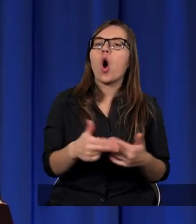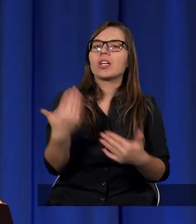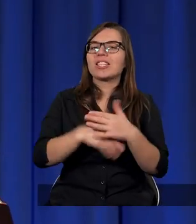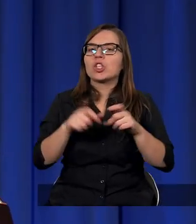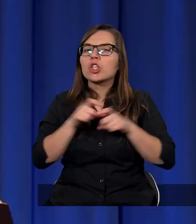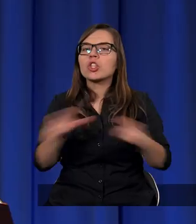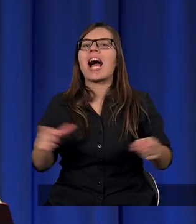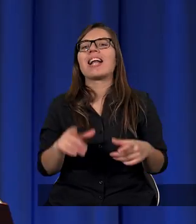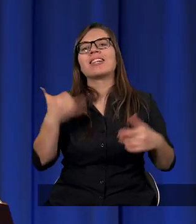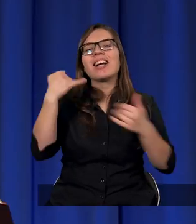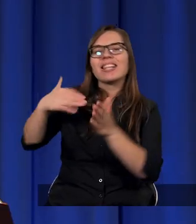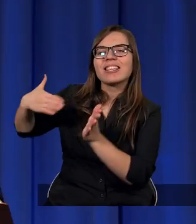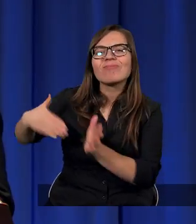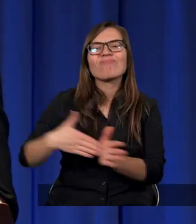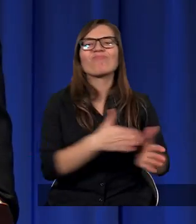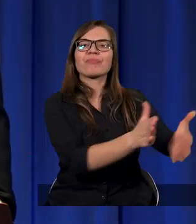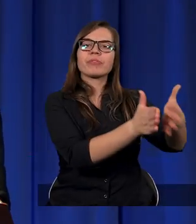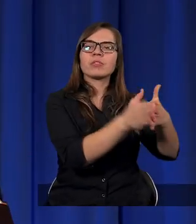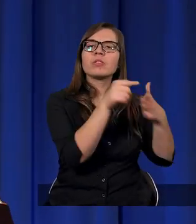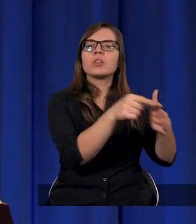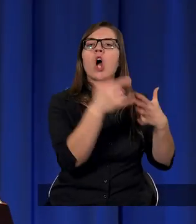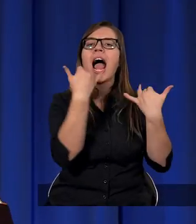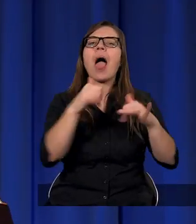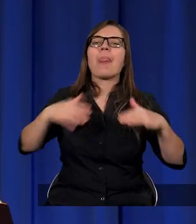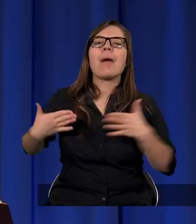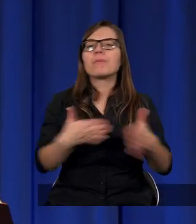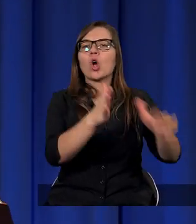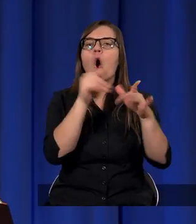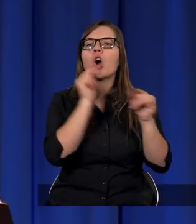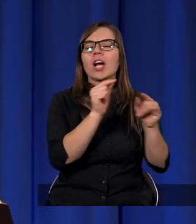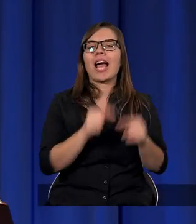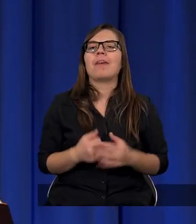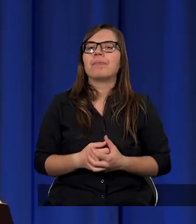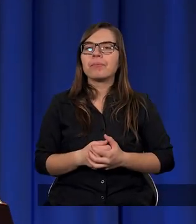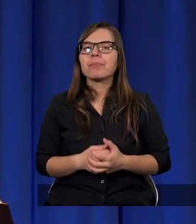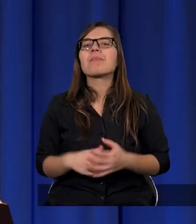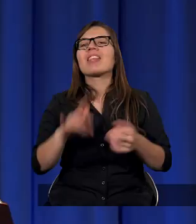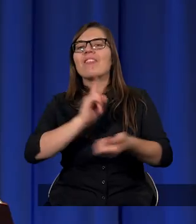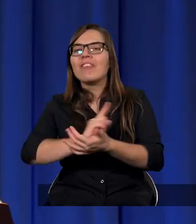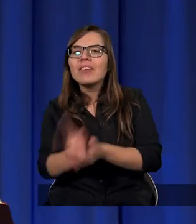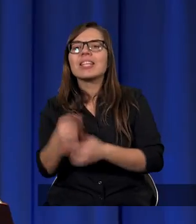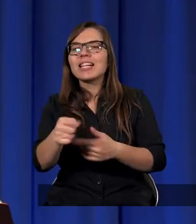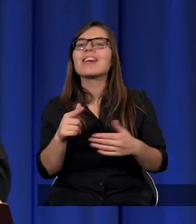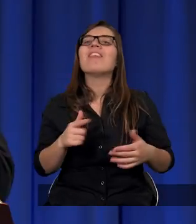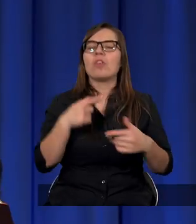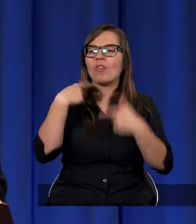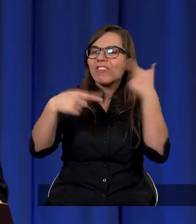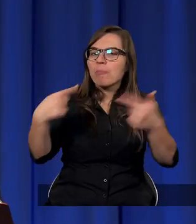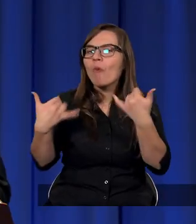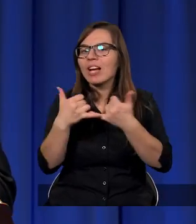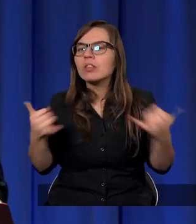odbicia w tą drugą stronę, tego zaniku antytrynitaryzmu. W wyniku właśnie tych wypowiedzi